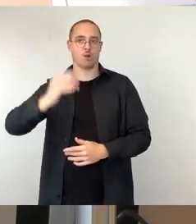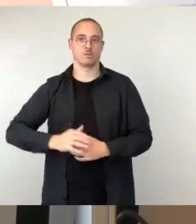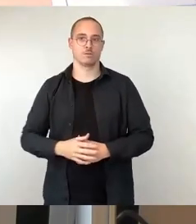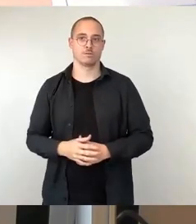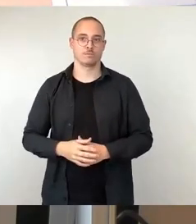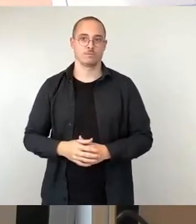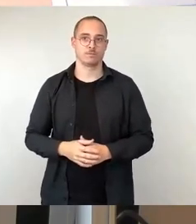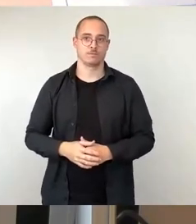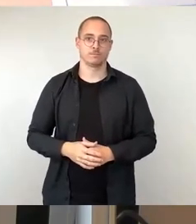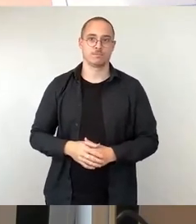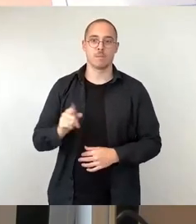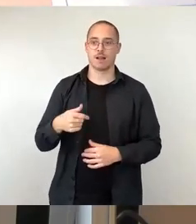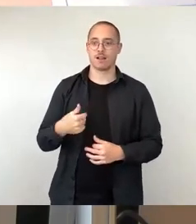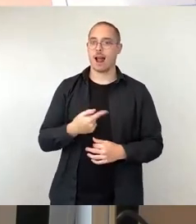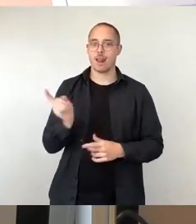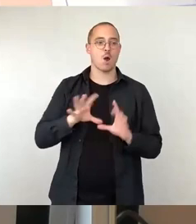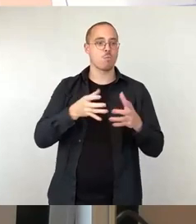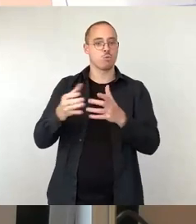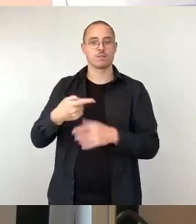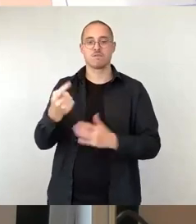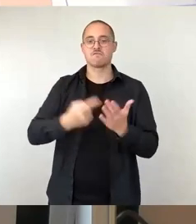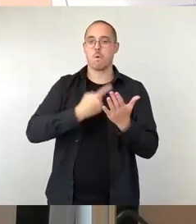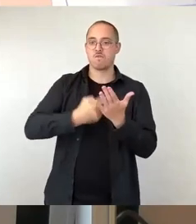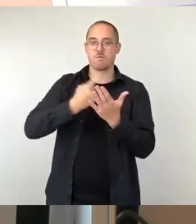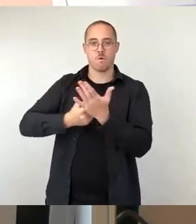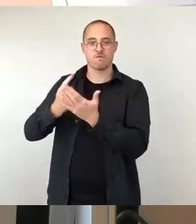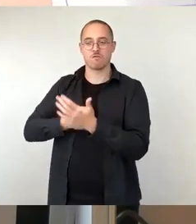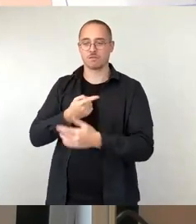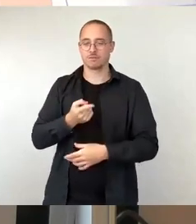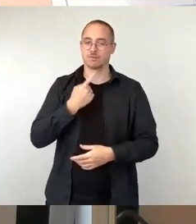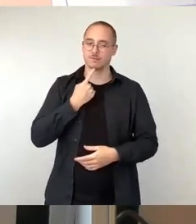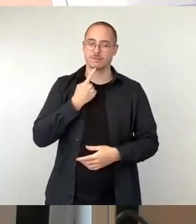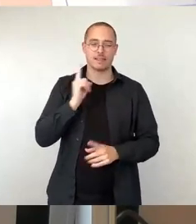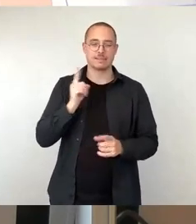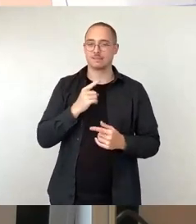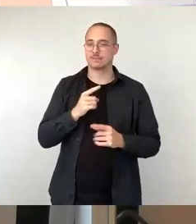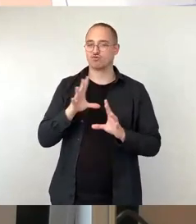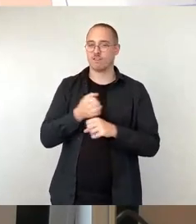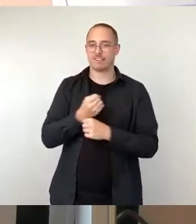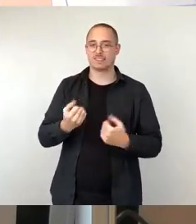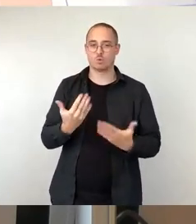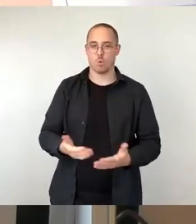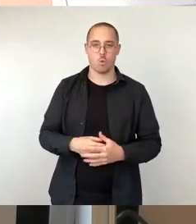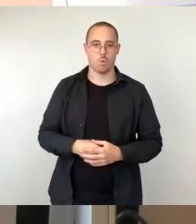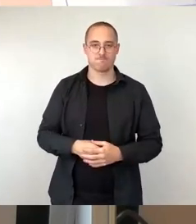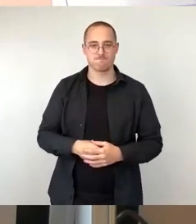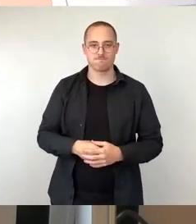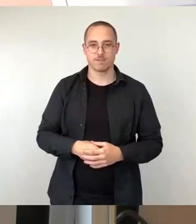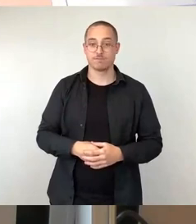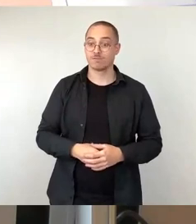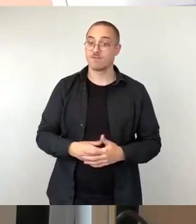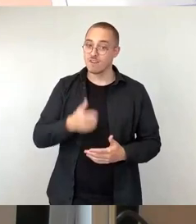all unseren Kommunen gegeben ist, wird eher Gegenteilisches erreichen. Wollen wir erfolgreich sein, so müssen wir in unserem Land die illegale Einwanderung